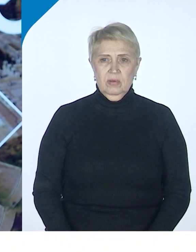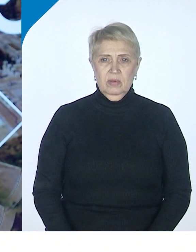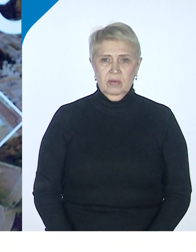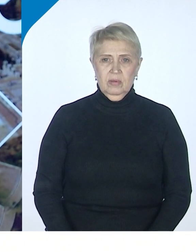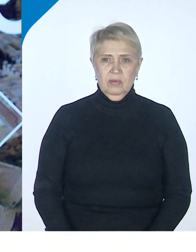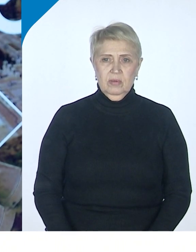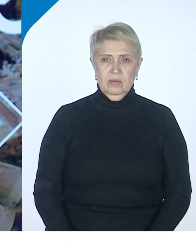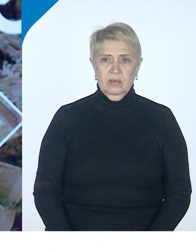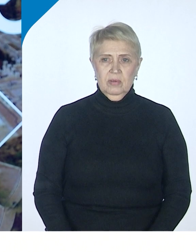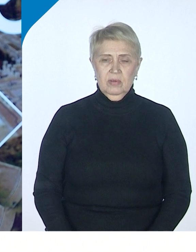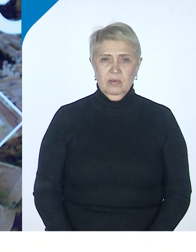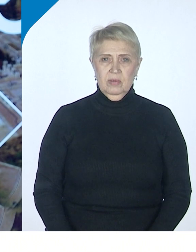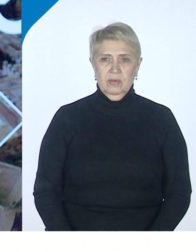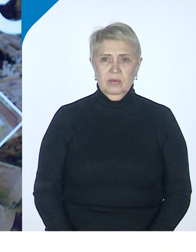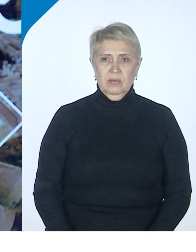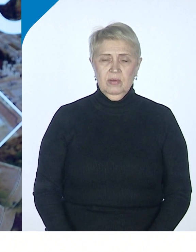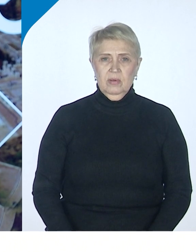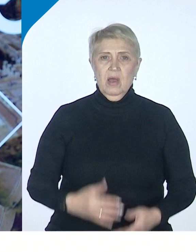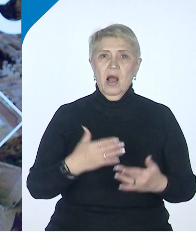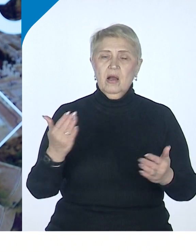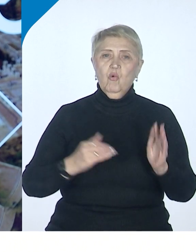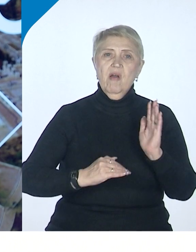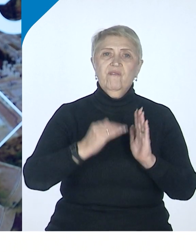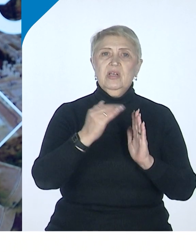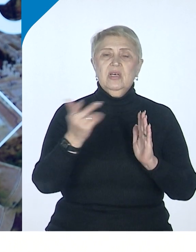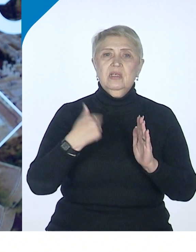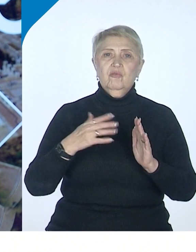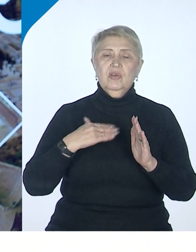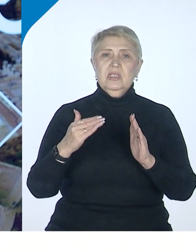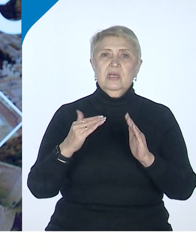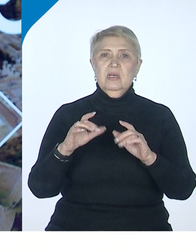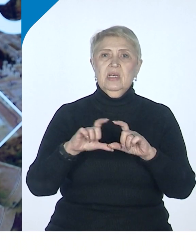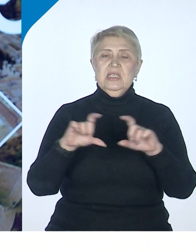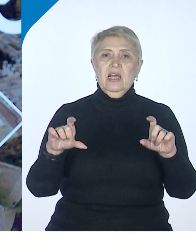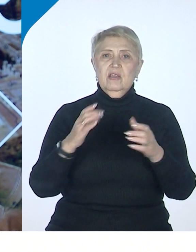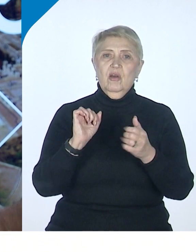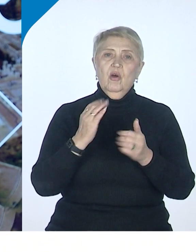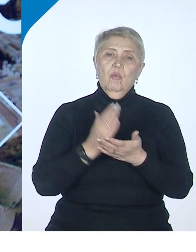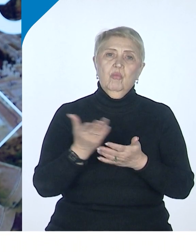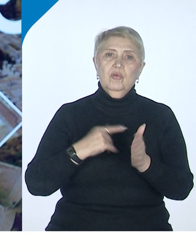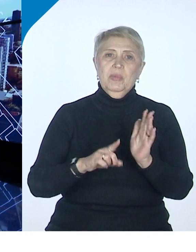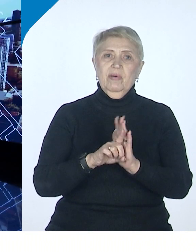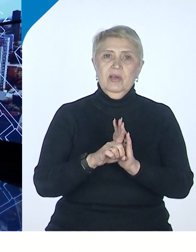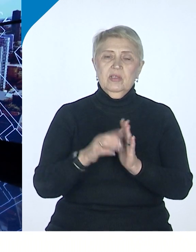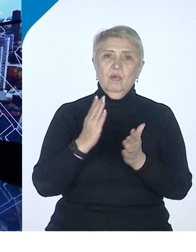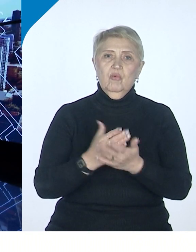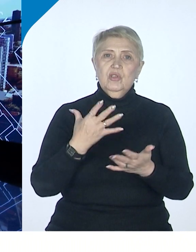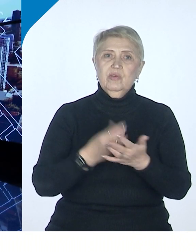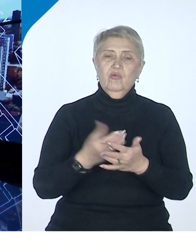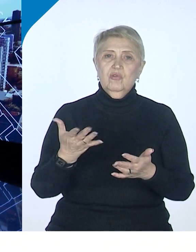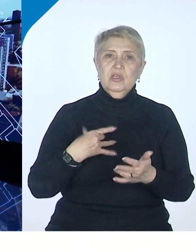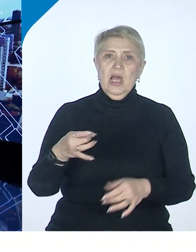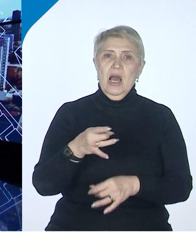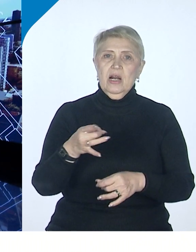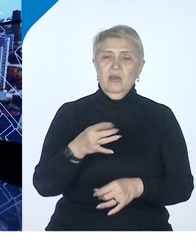какой высоты здания могут появляться и будет ли у нас не знаю, свой какой-то район там, не знаю, сити и прочее,